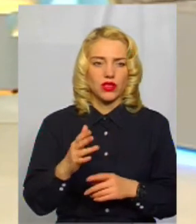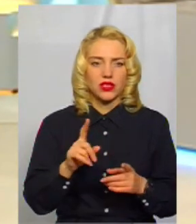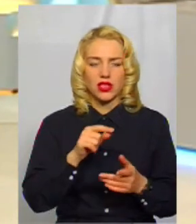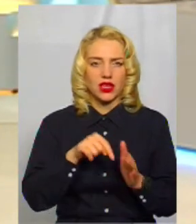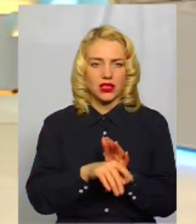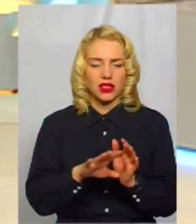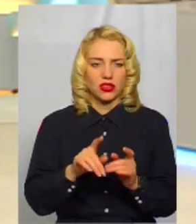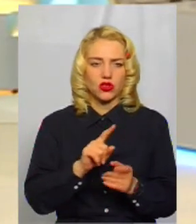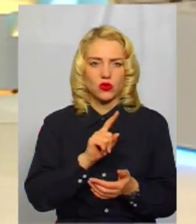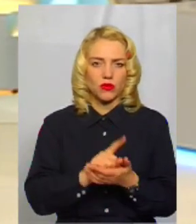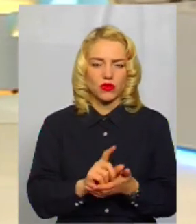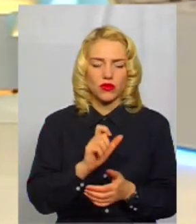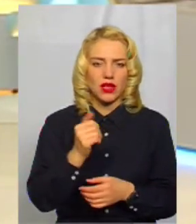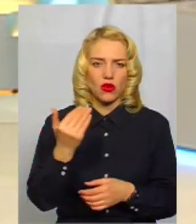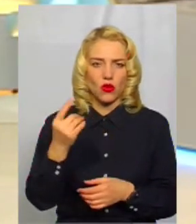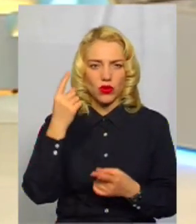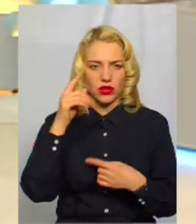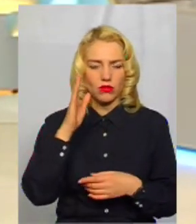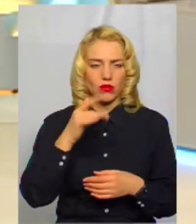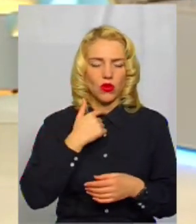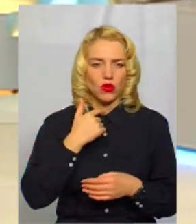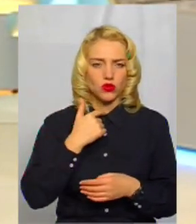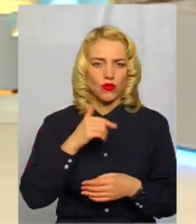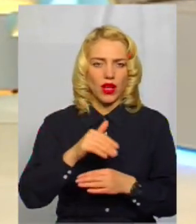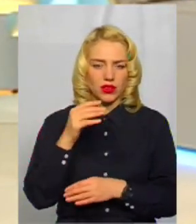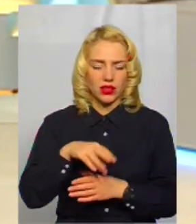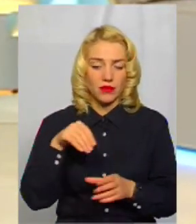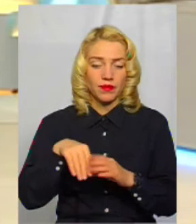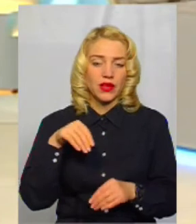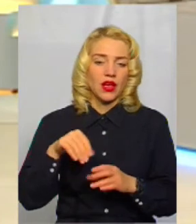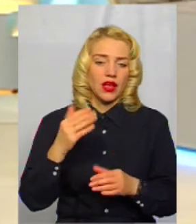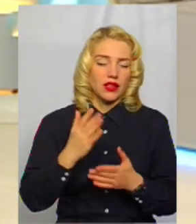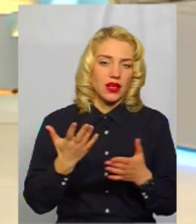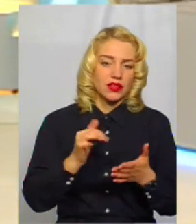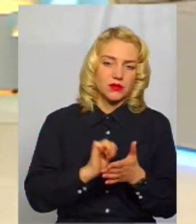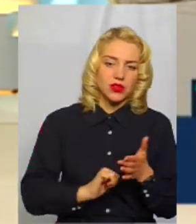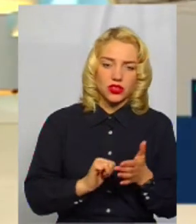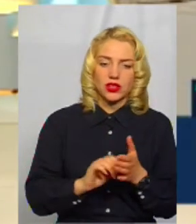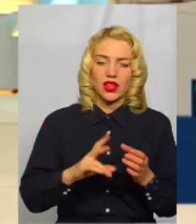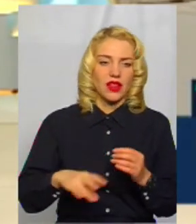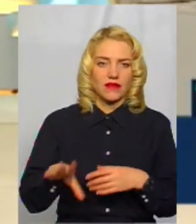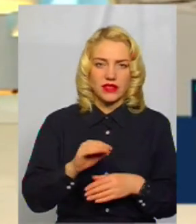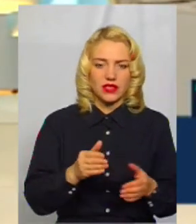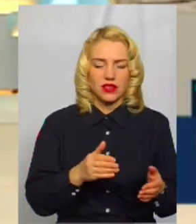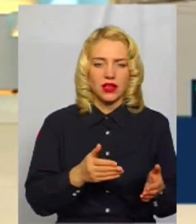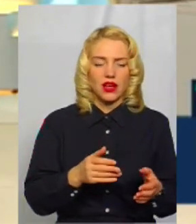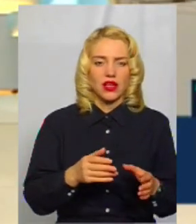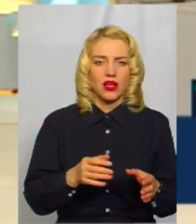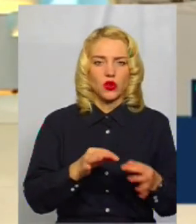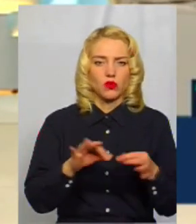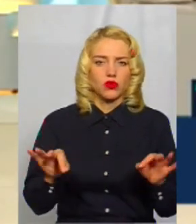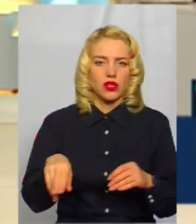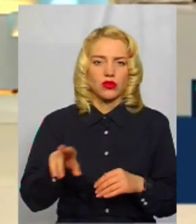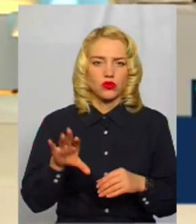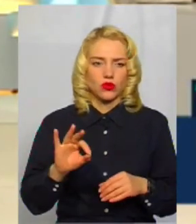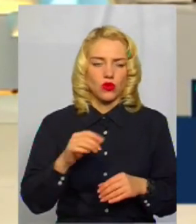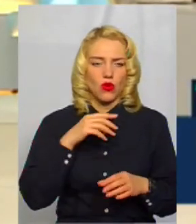'язково за його ідею будуть голосувати. Є якісь причини, по яким не всі проєкти допускаються до голосування? Які ці